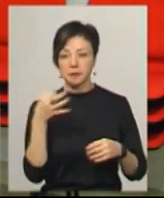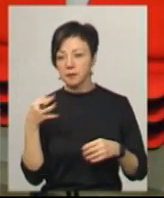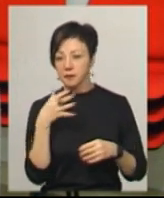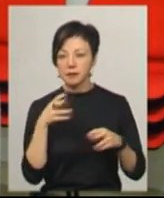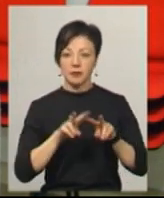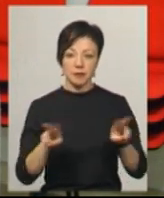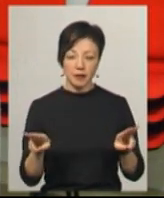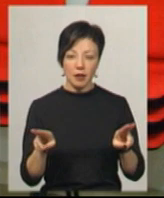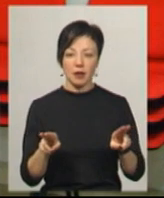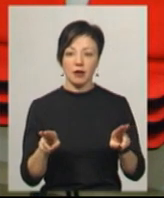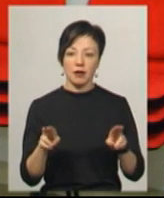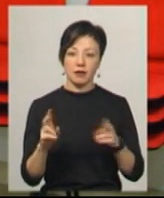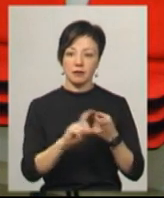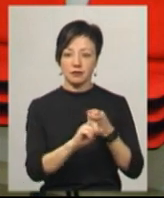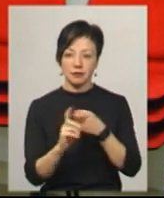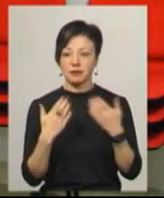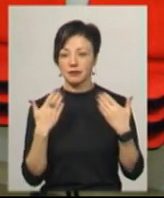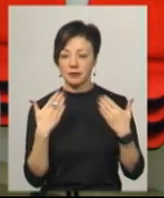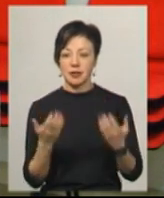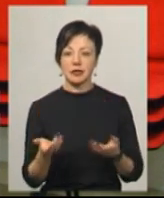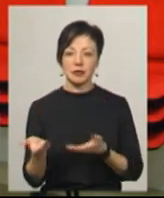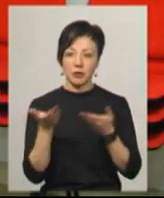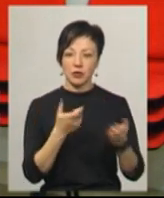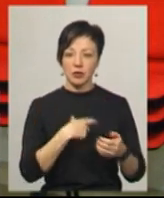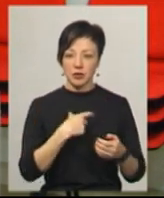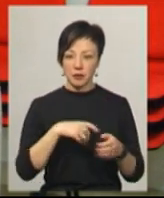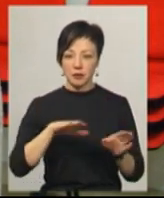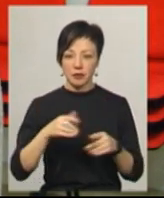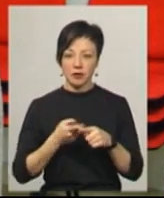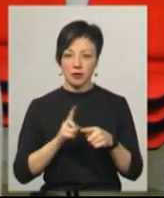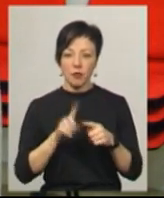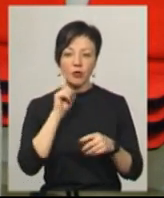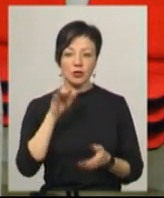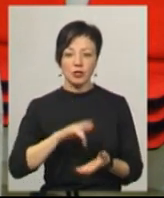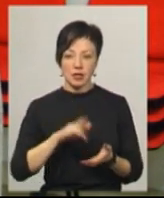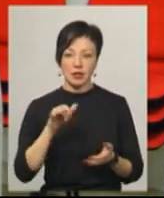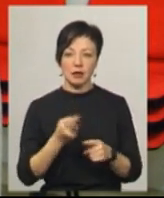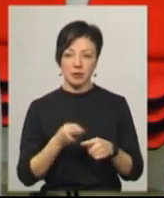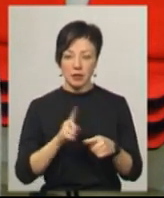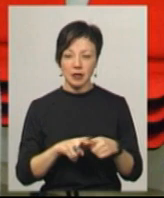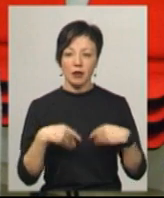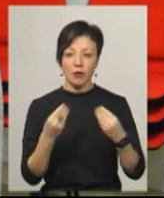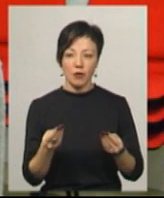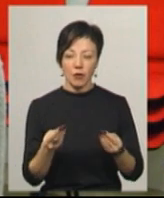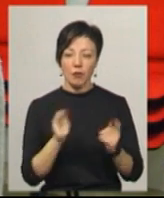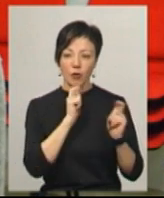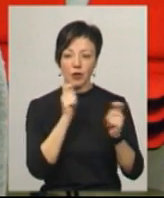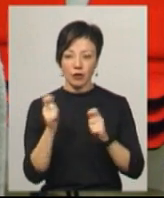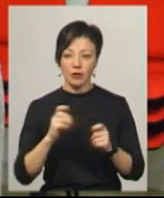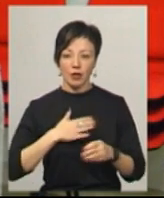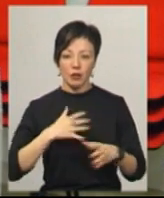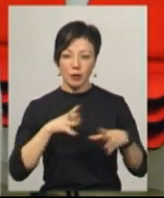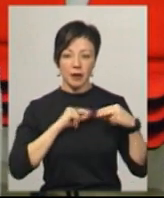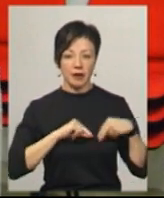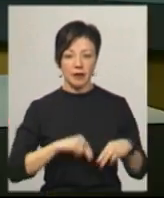поділяться контактами, запросять до себе на наступний день після спіддейтингу в молодіжний центр, і ми дамо їм подарунки від наших